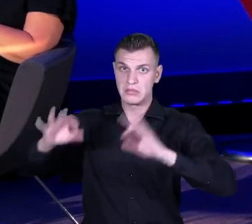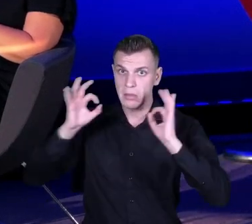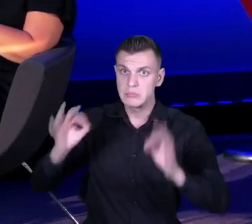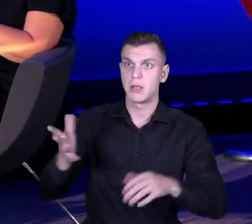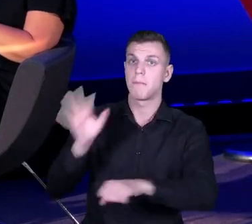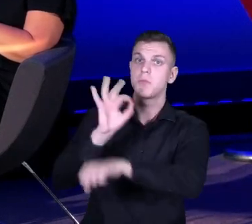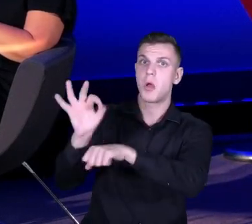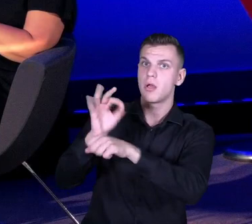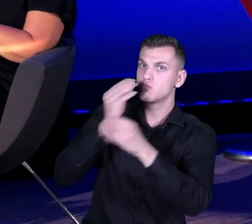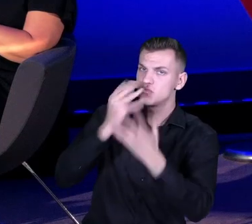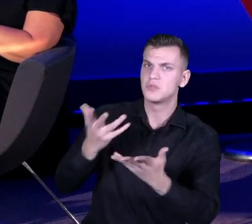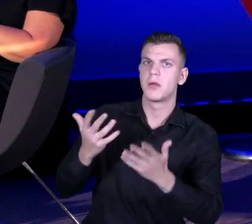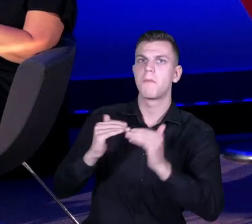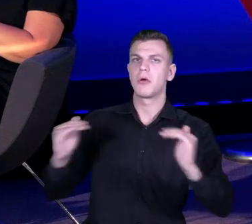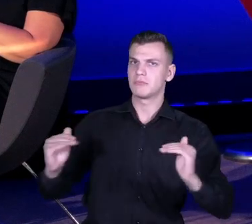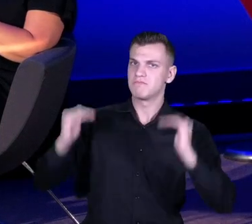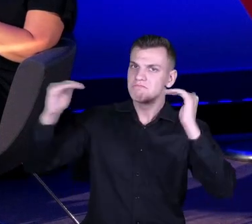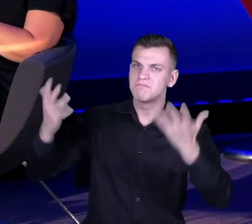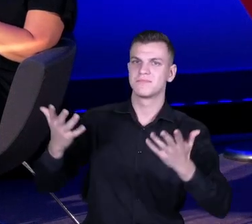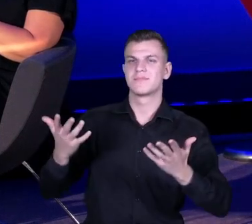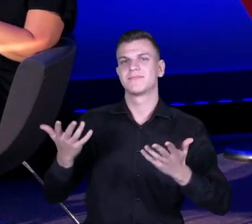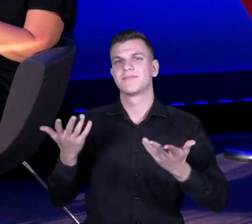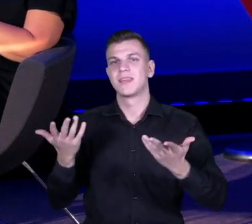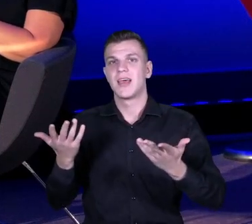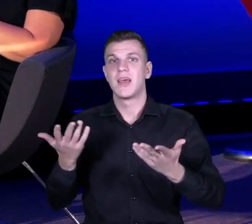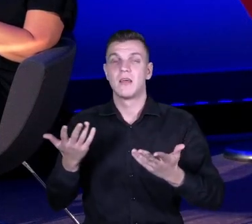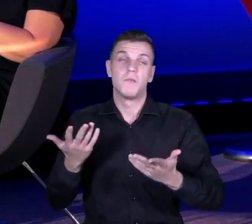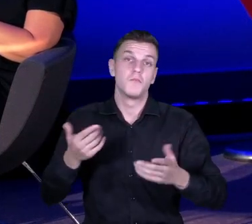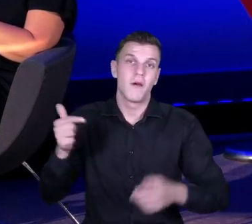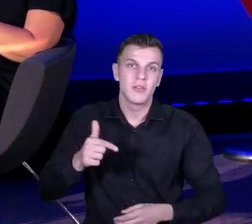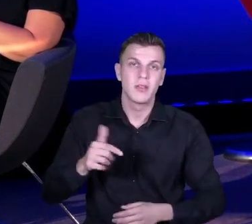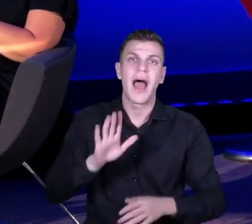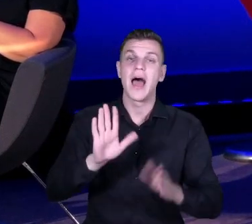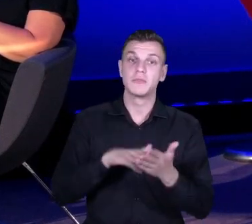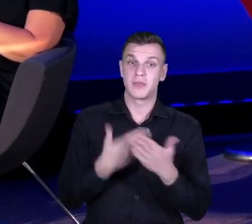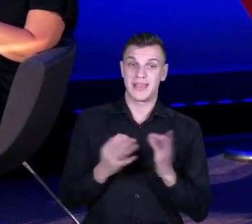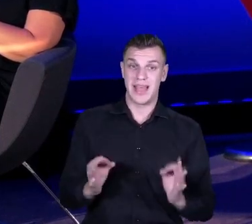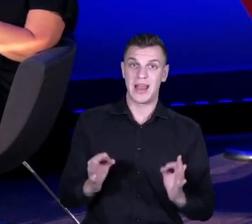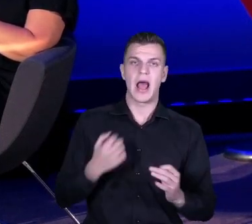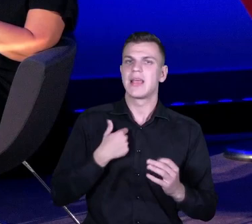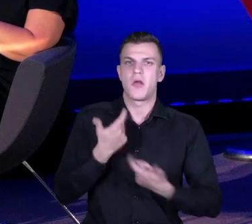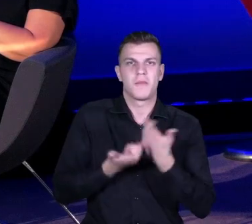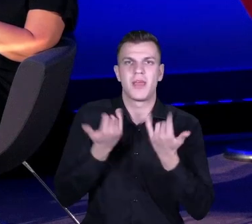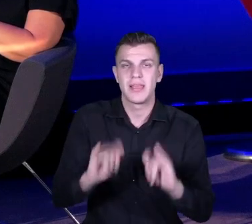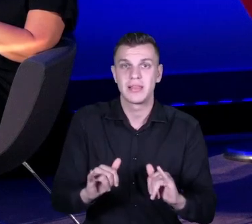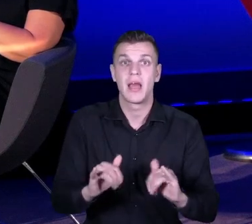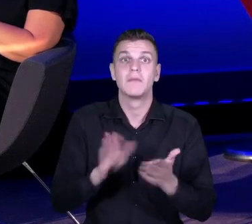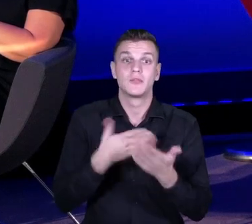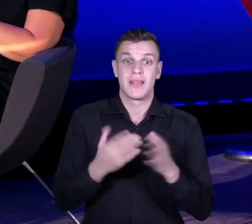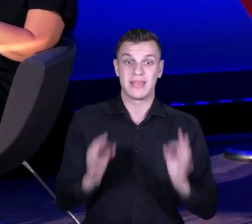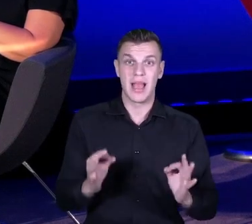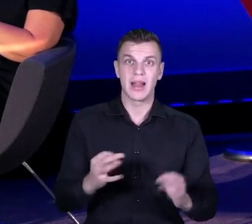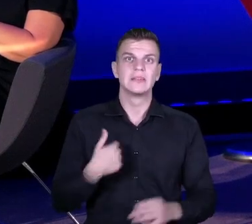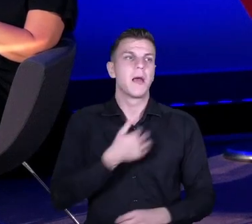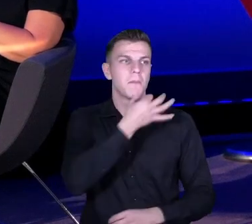architektem i jakiejś strefy, ale teraz bym pewnie zrobił to inaczej, bo może bym zapytał nauczycieli, jak oni by chcieli, ale mnie się wtedy